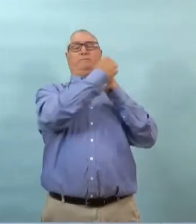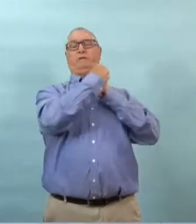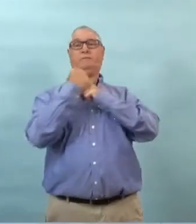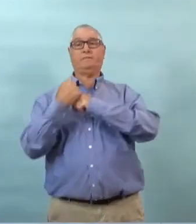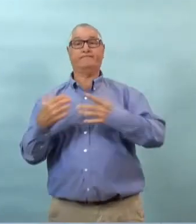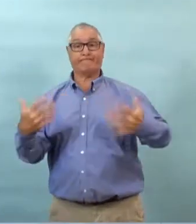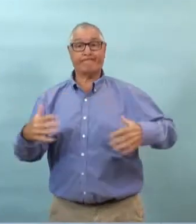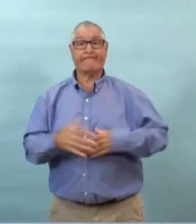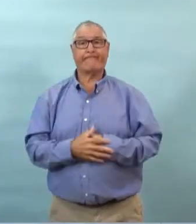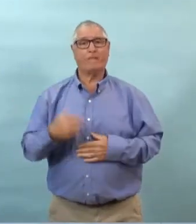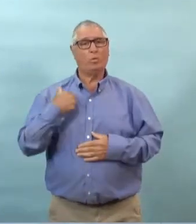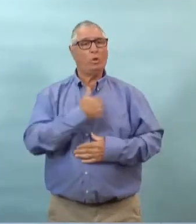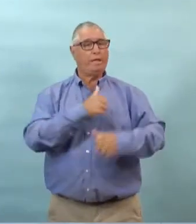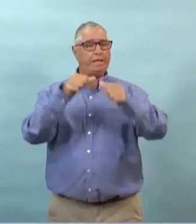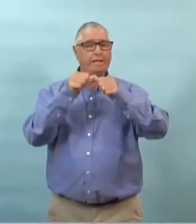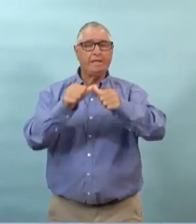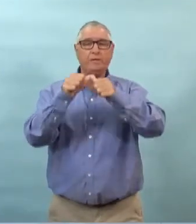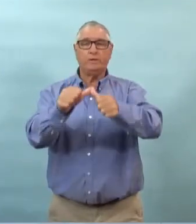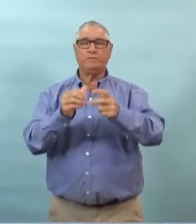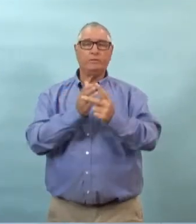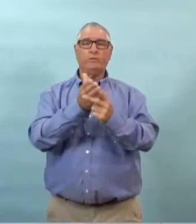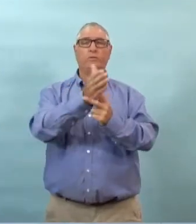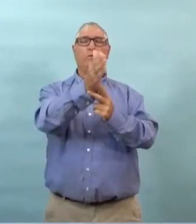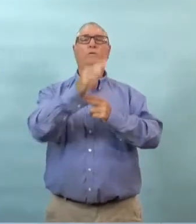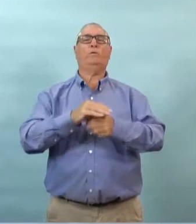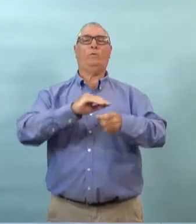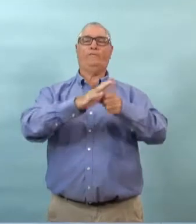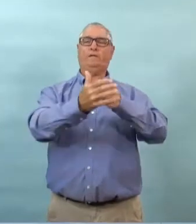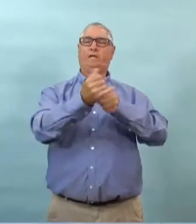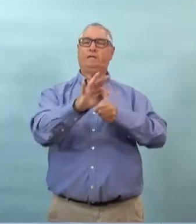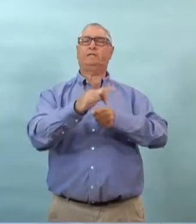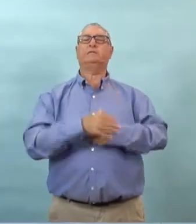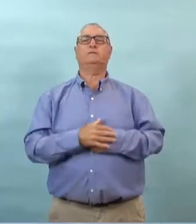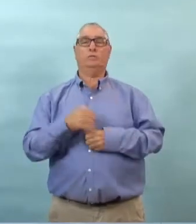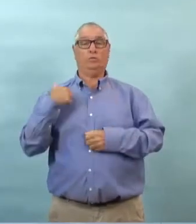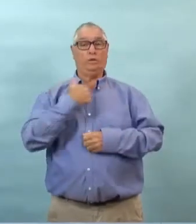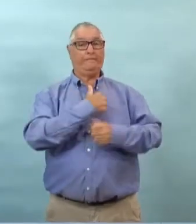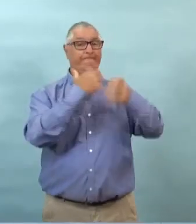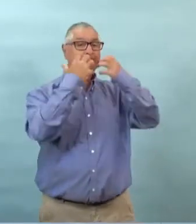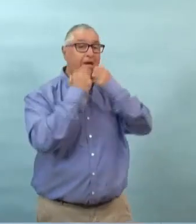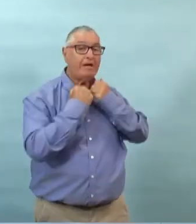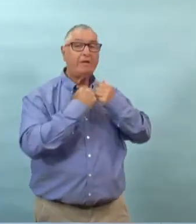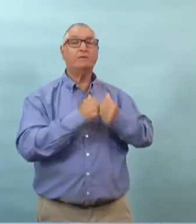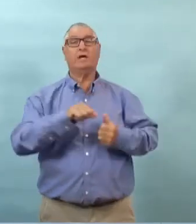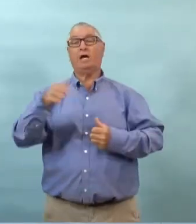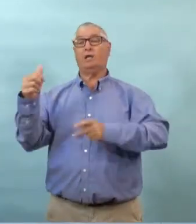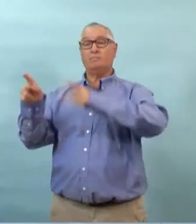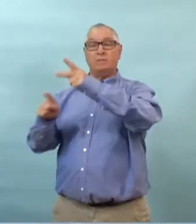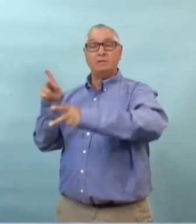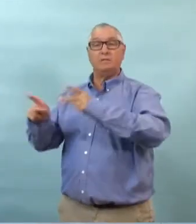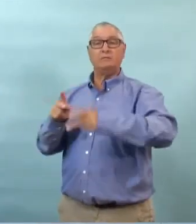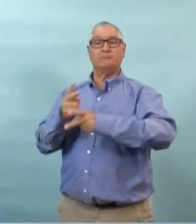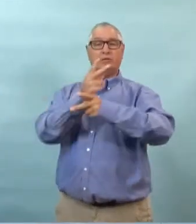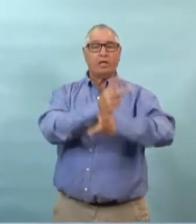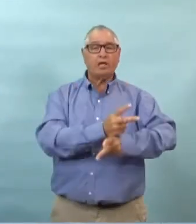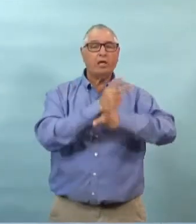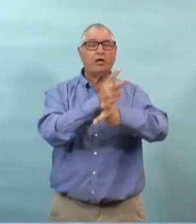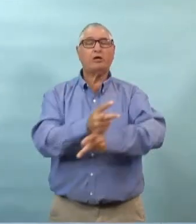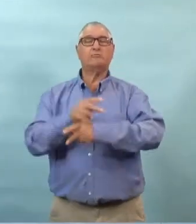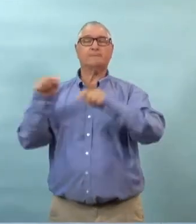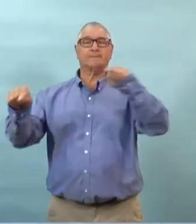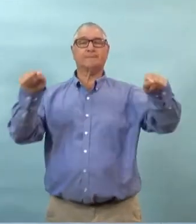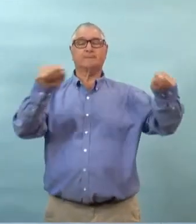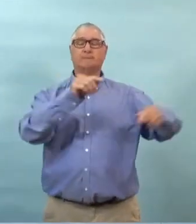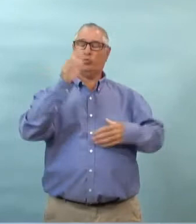sommes tous nous allons continuer à nous battre et à gagner face à ce virus en nous occupant de nos voisins en nous